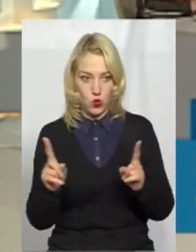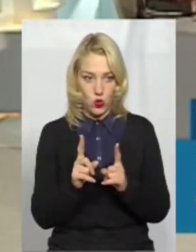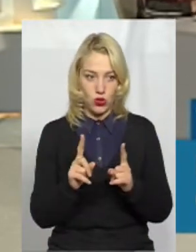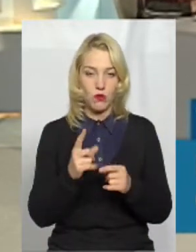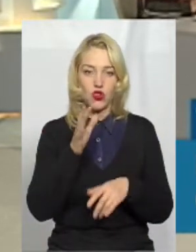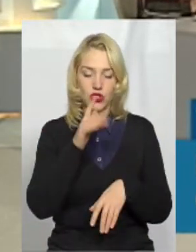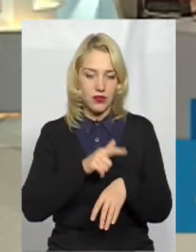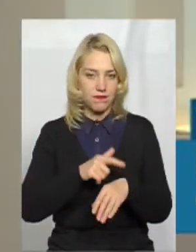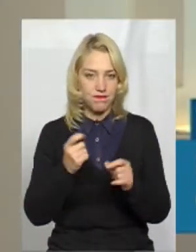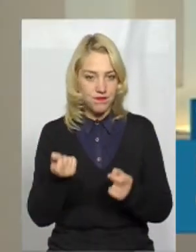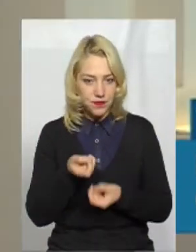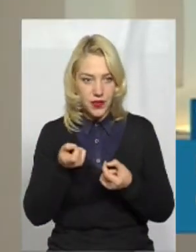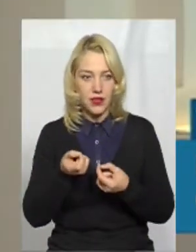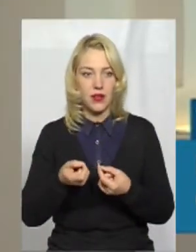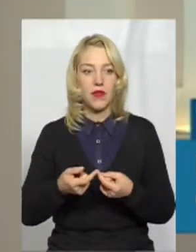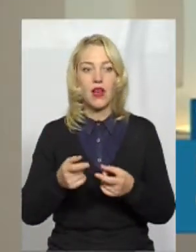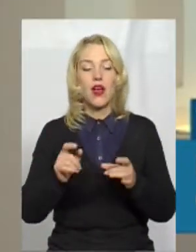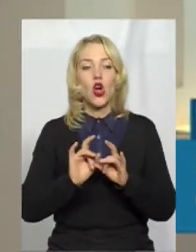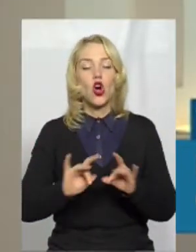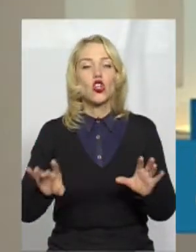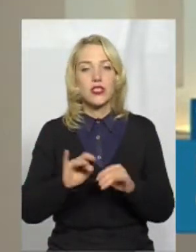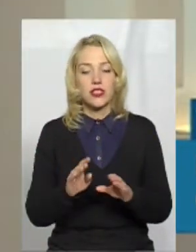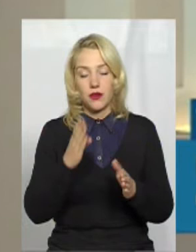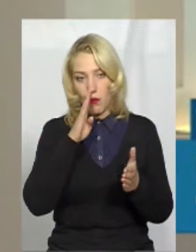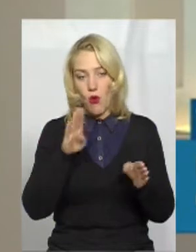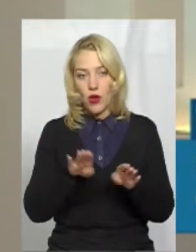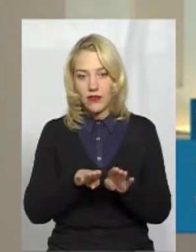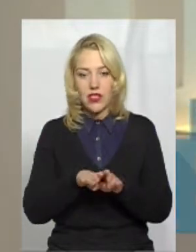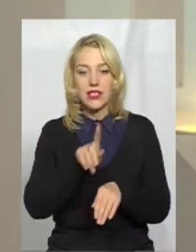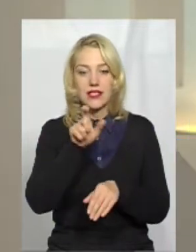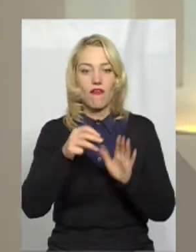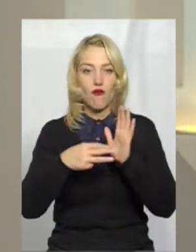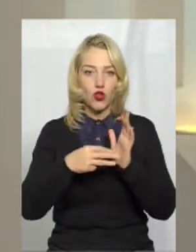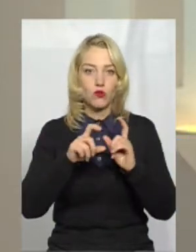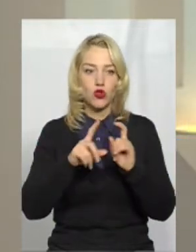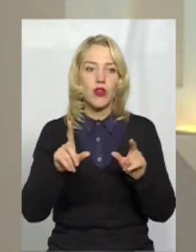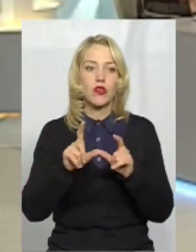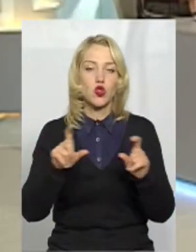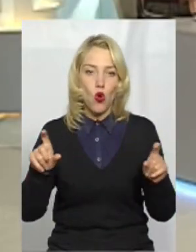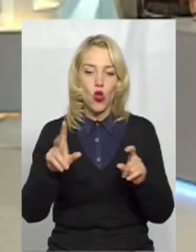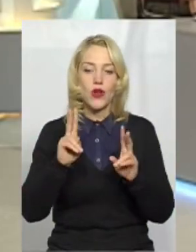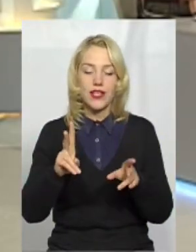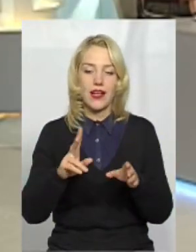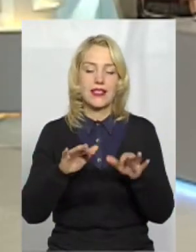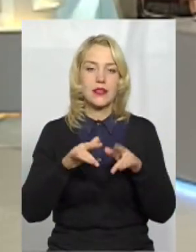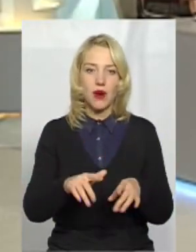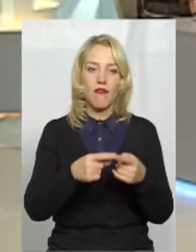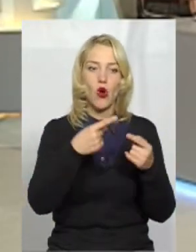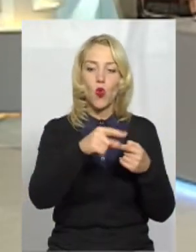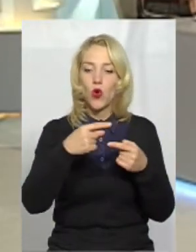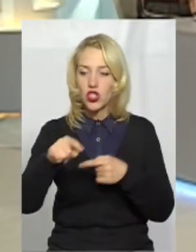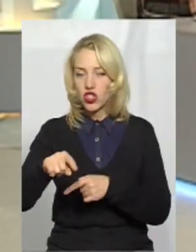ми в часі обмежені. На жаль, пані Олено, скажіть, порівняно з восьмою школою, як справи в інших закладах?